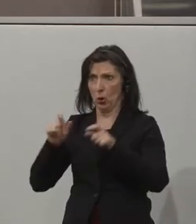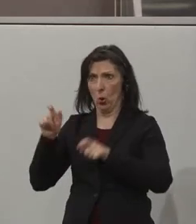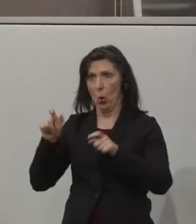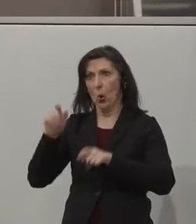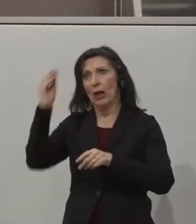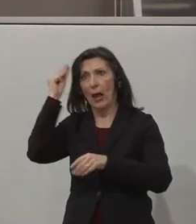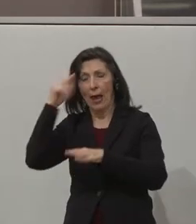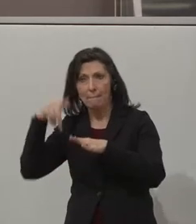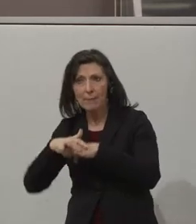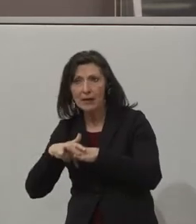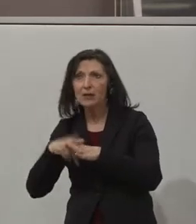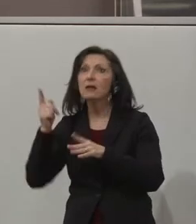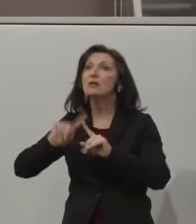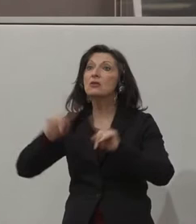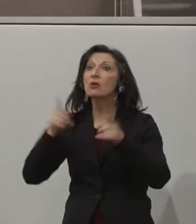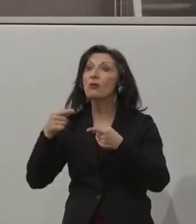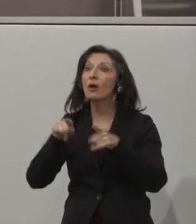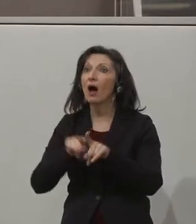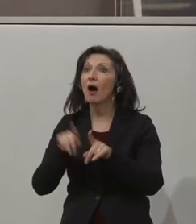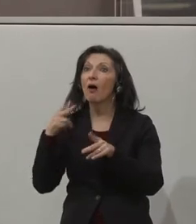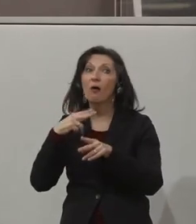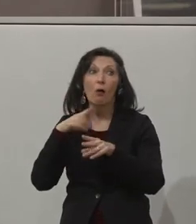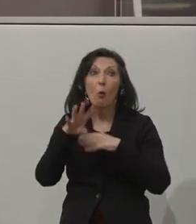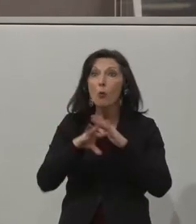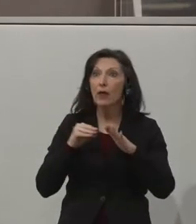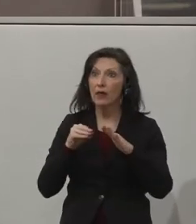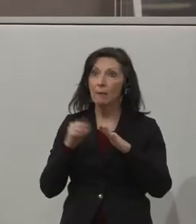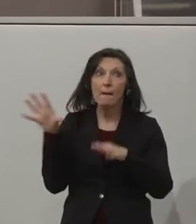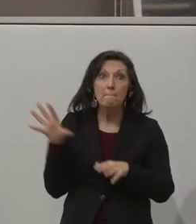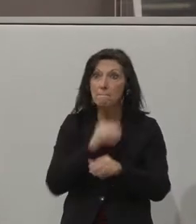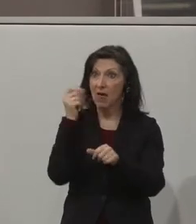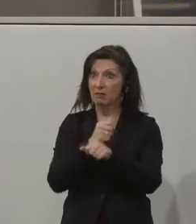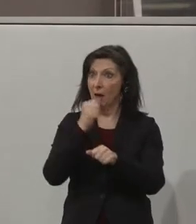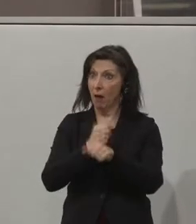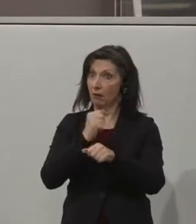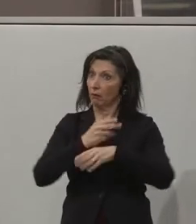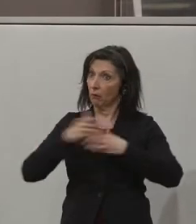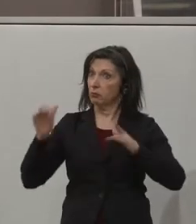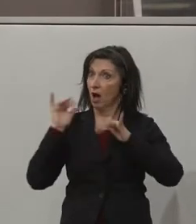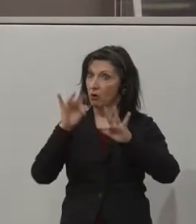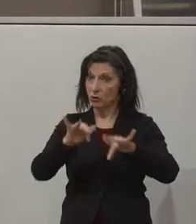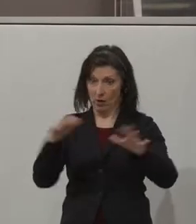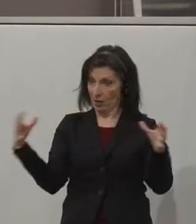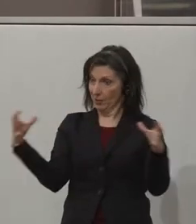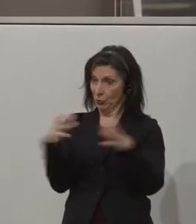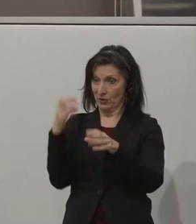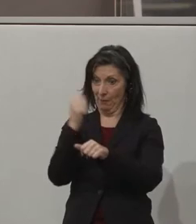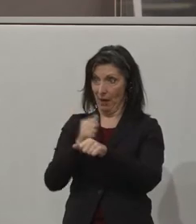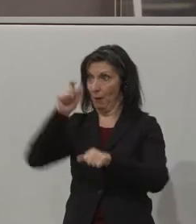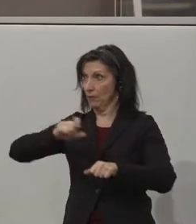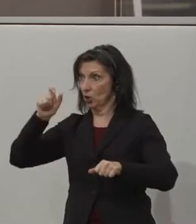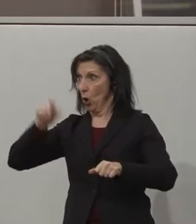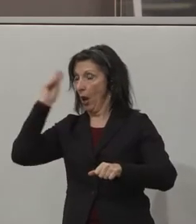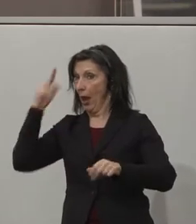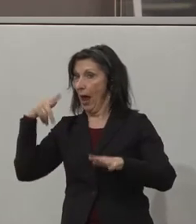ist, sondern dass das auch für die Mitarbeitenden im Unternehmen zu einem großen Mehrwert ist, mit denen zusammenzuarbeiten. Wie kriegen wir es herein?